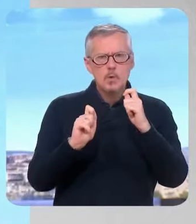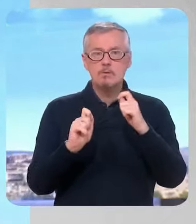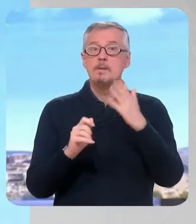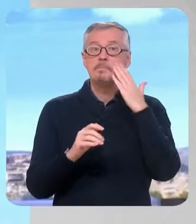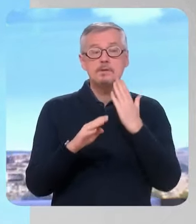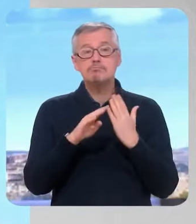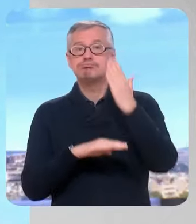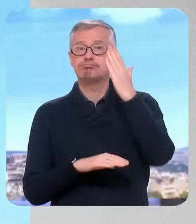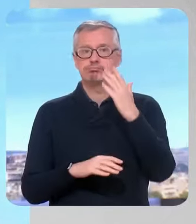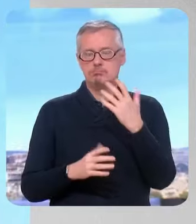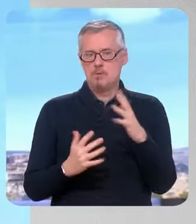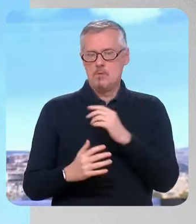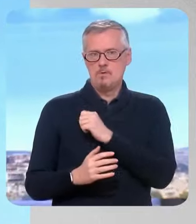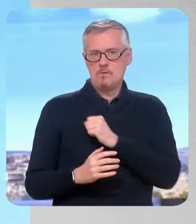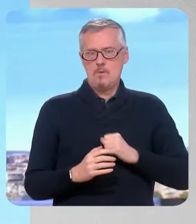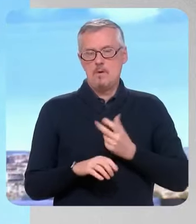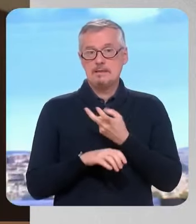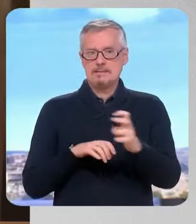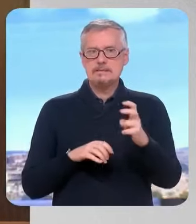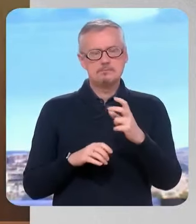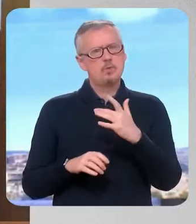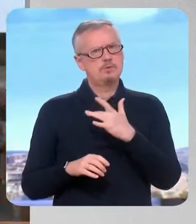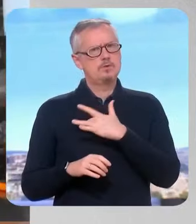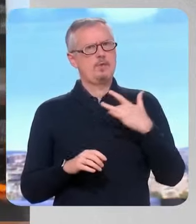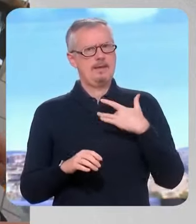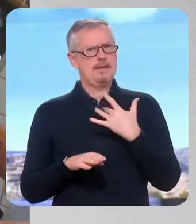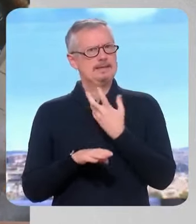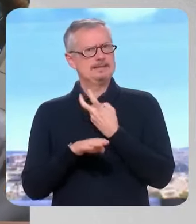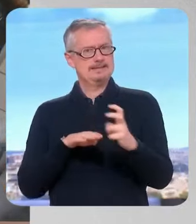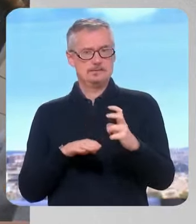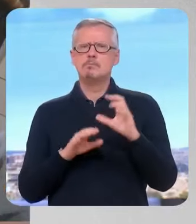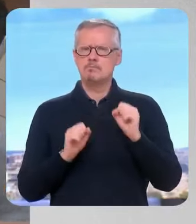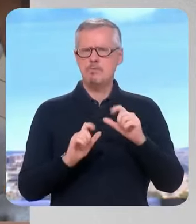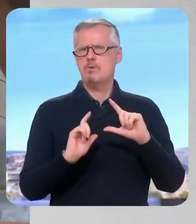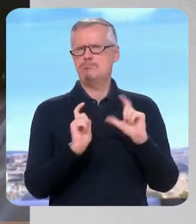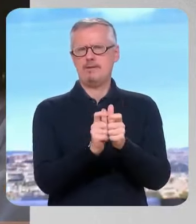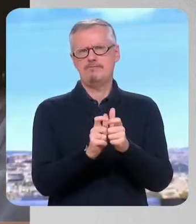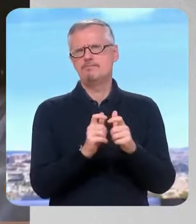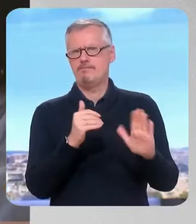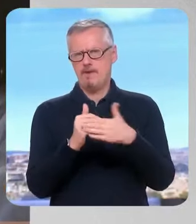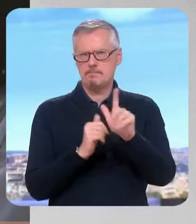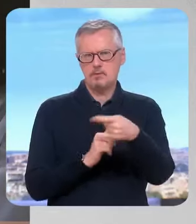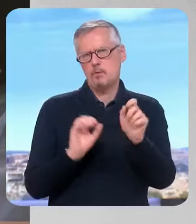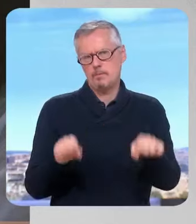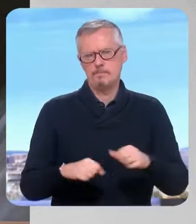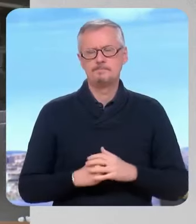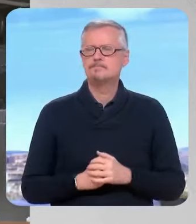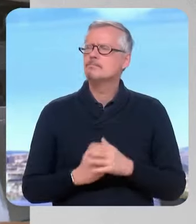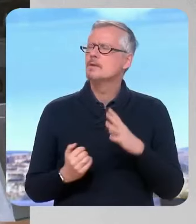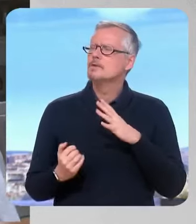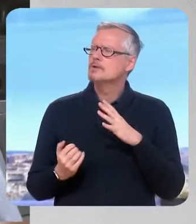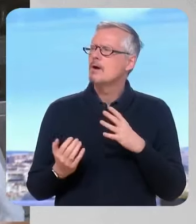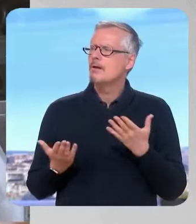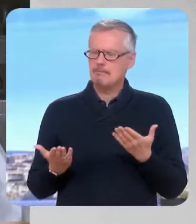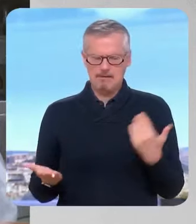sujets, ça arrive régulièrement, quand il y des sujets où la sécurité sénétaire est en cause, évidemment, il a des mesures plus coercitives. Alors, y a ces jours, on le voyait